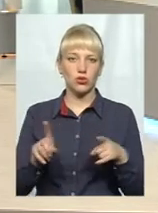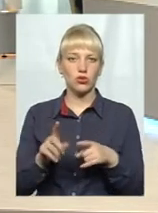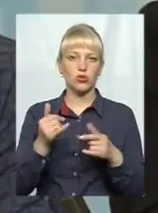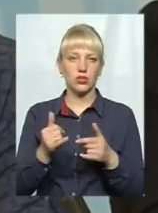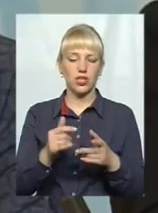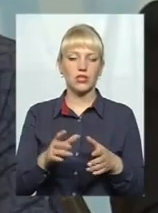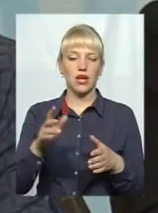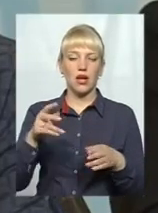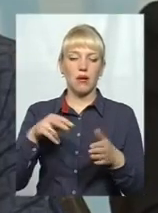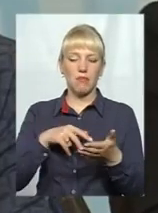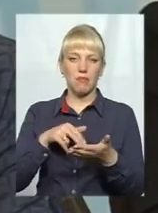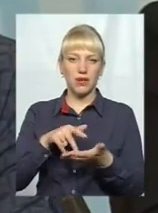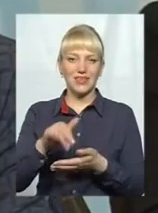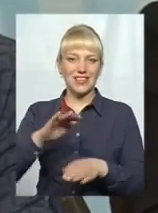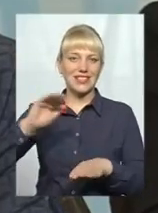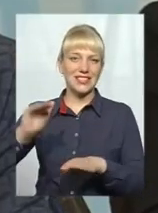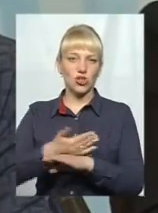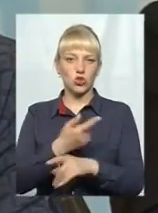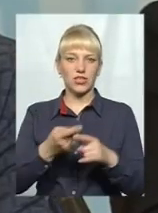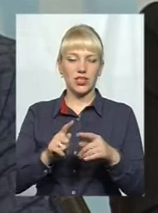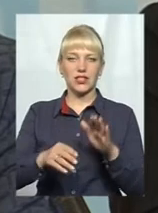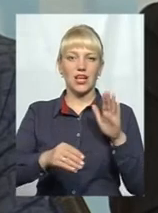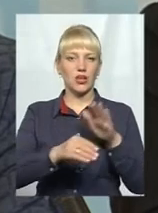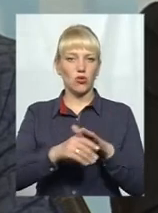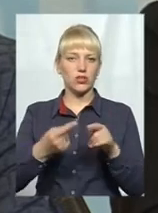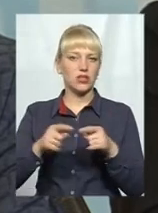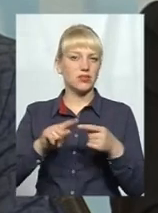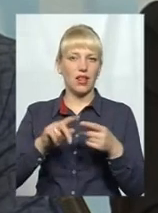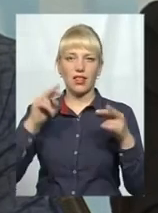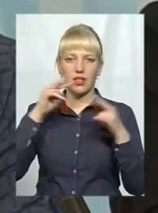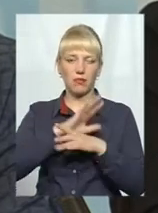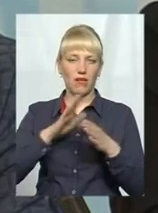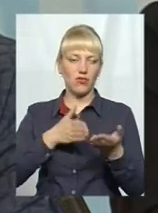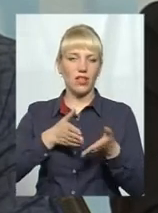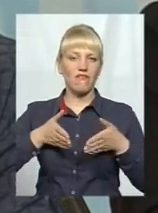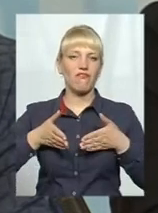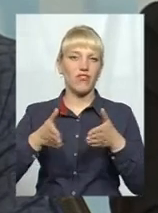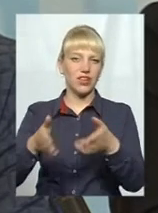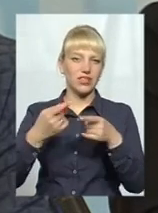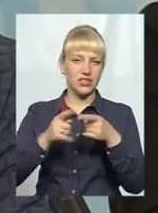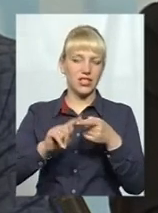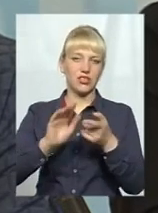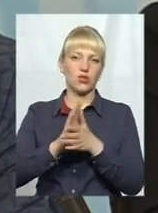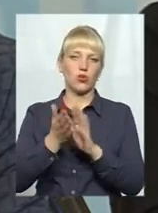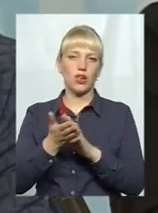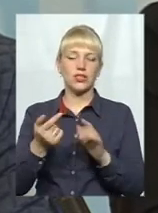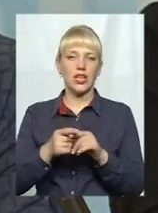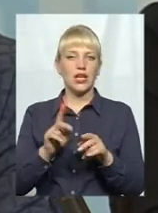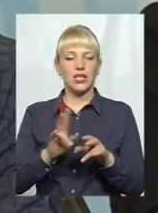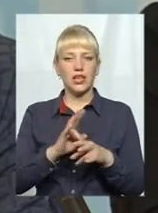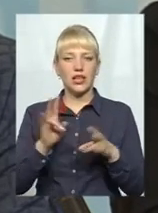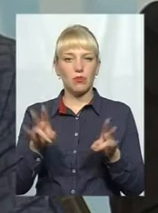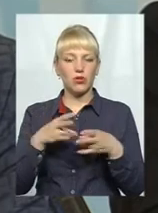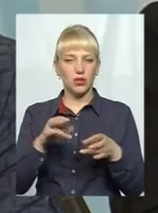зносити ці кіоски, це, мабуть, не буде найкращий вихід з цієї ситуації. Треба все-таки шукати соломонове рішення, відповідно, і не допускати в